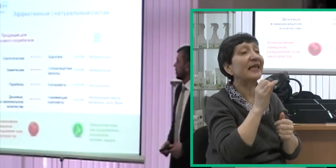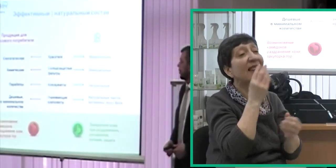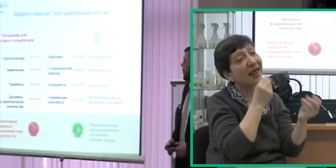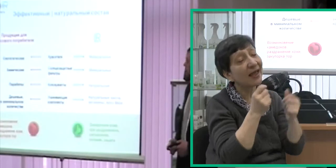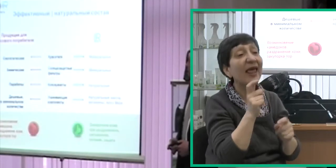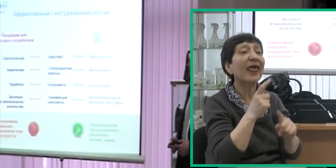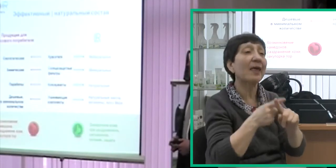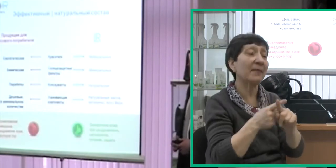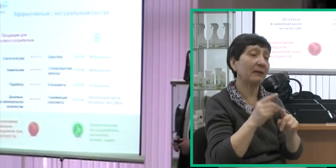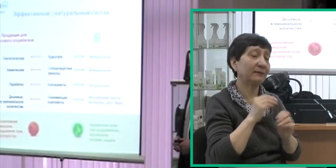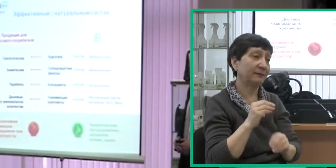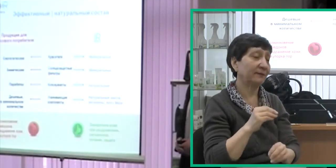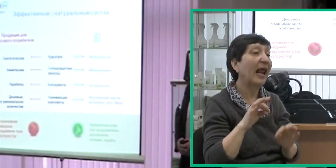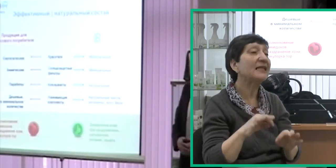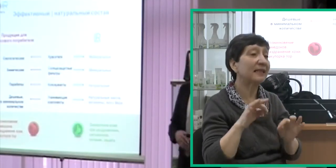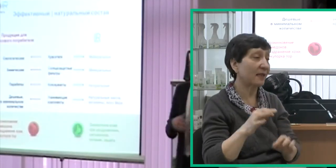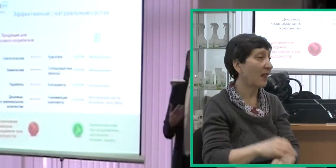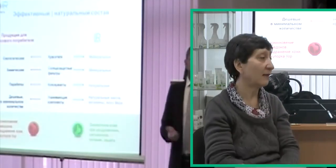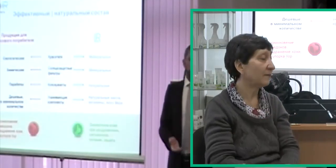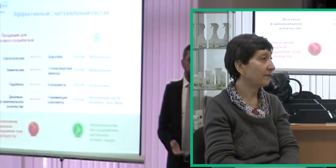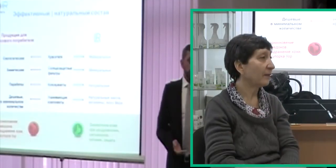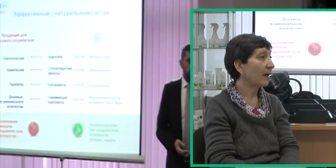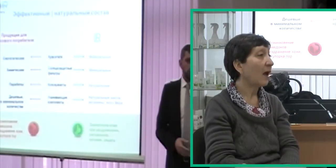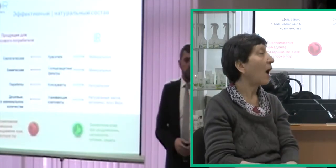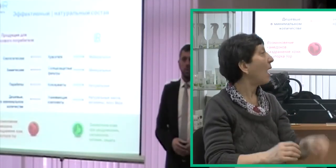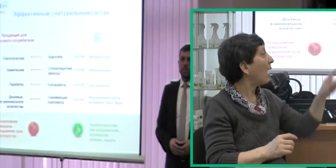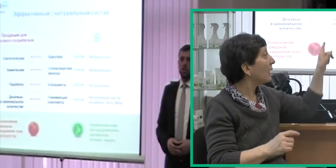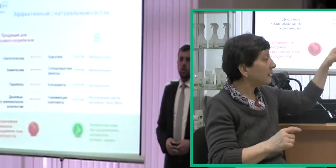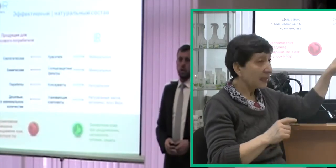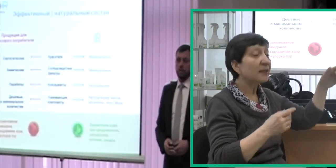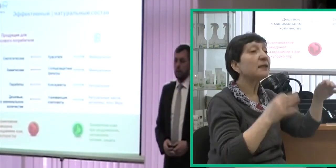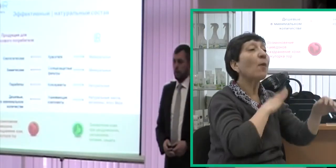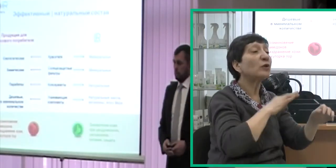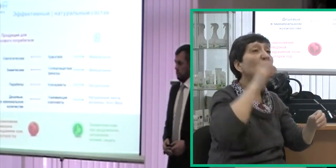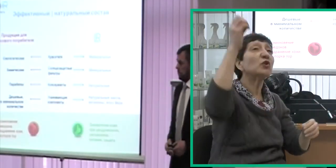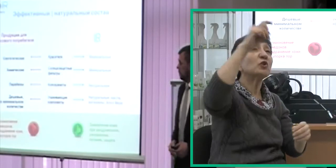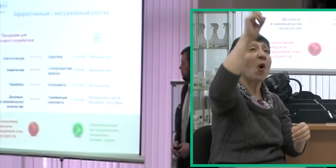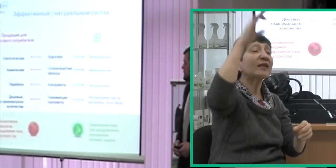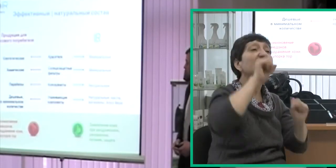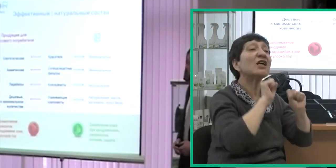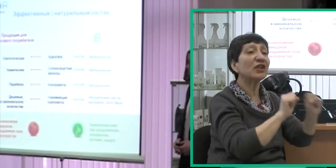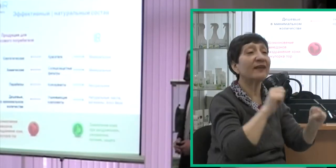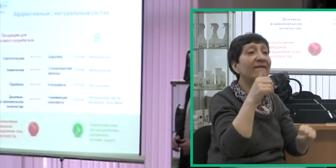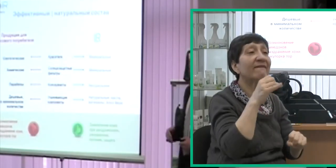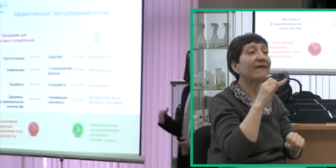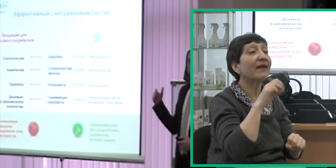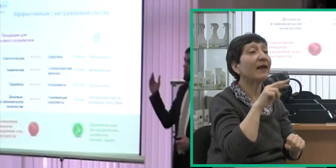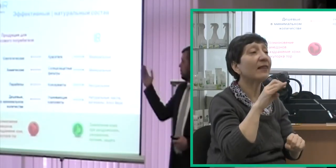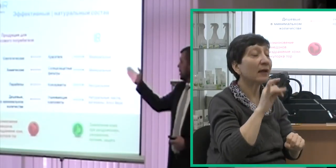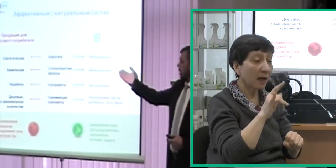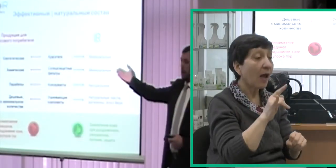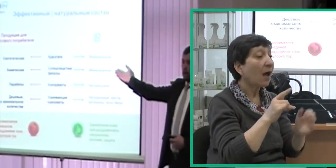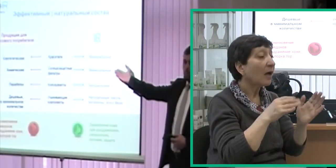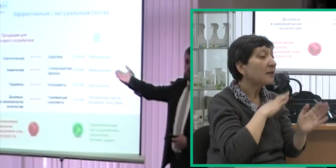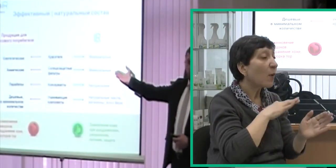химические. Если мы используем в нашей продукции солнцезащитные фильтры, мы опять же